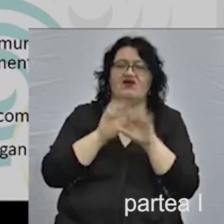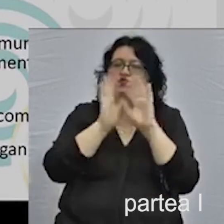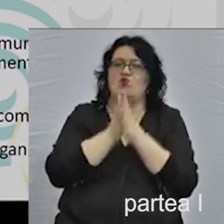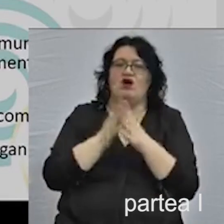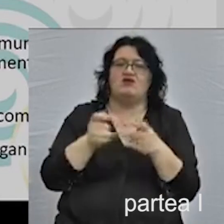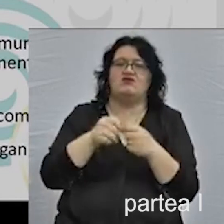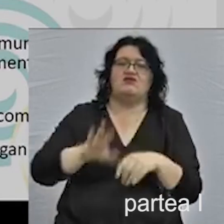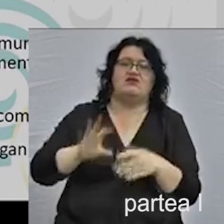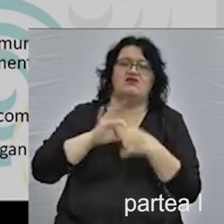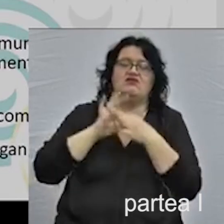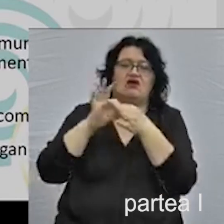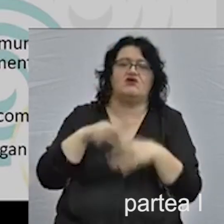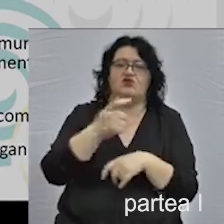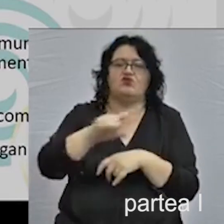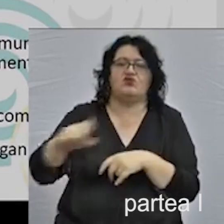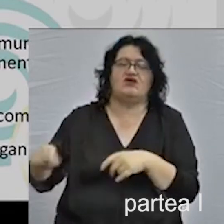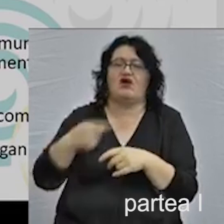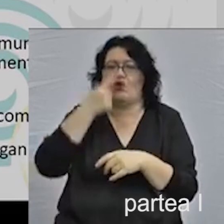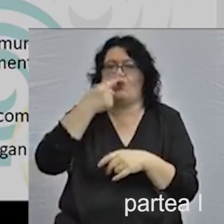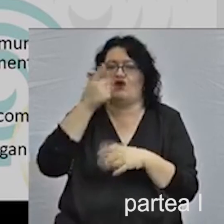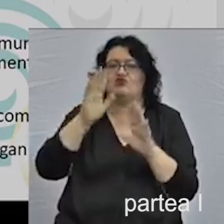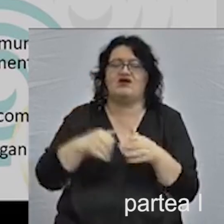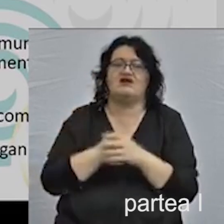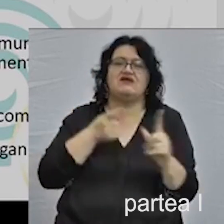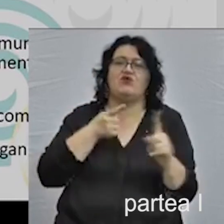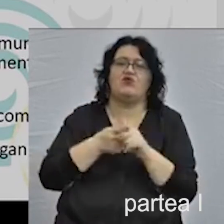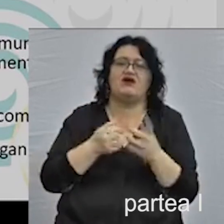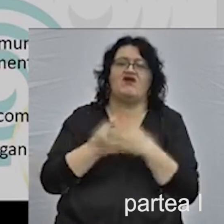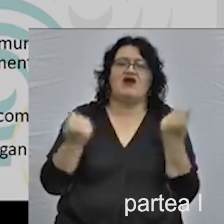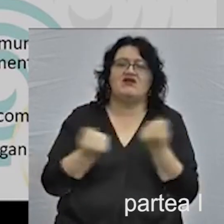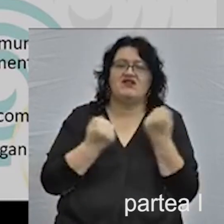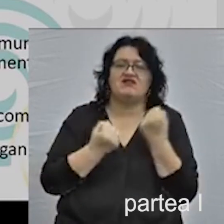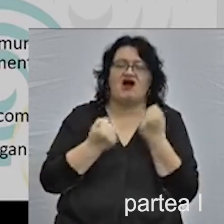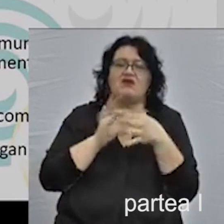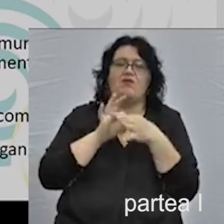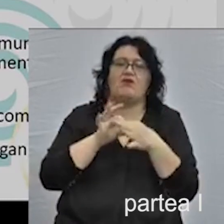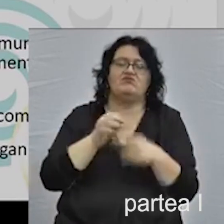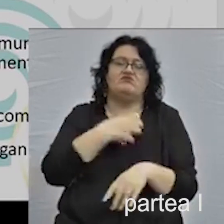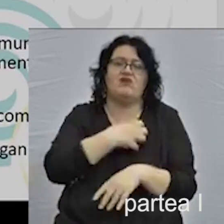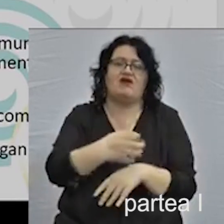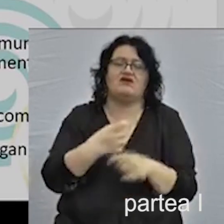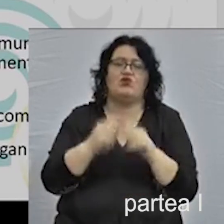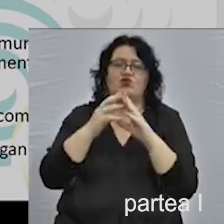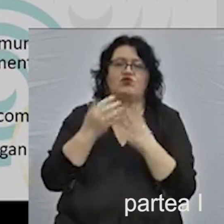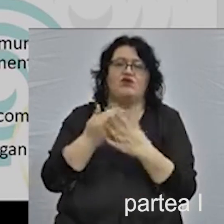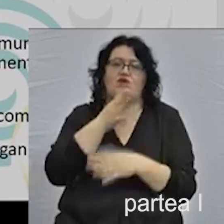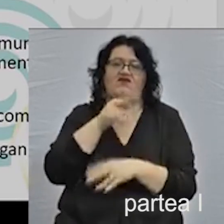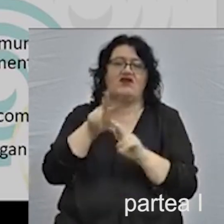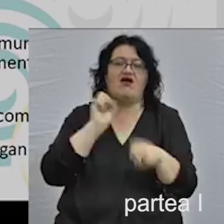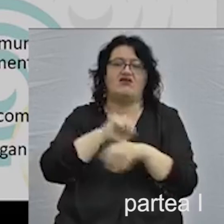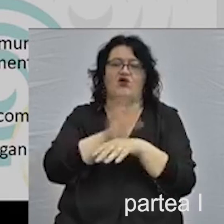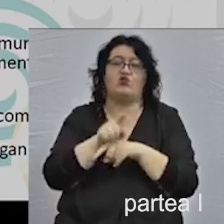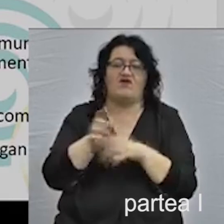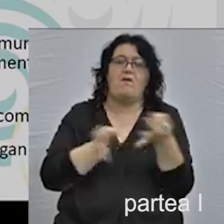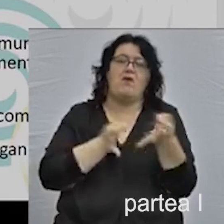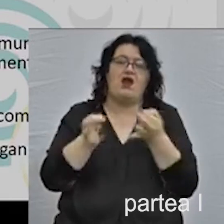regiune danubiană anumit rețele de orașe care să aibă ca obiect de activitate patrimoniu evreiesc. Înainte de COVID, planurile